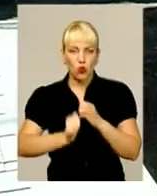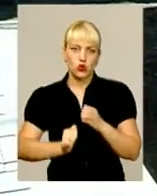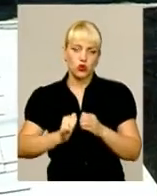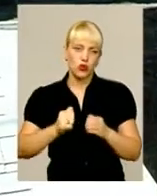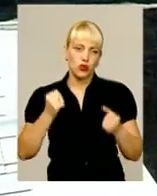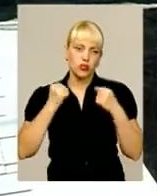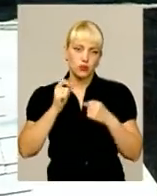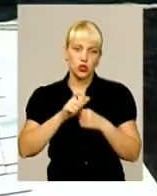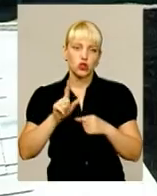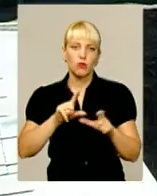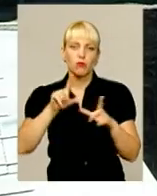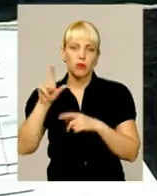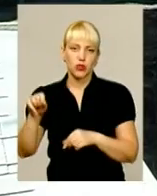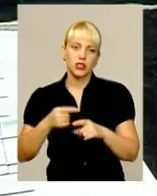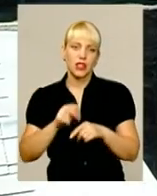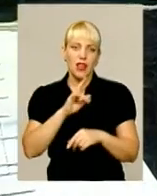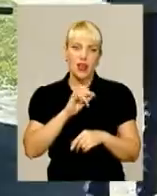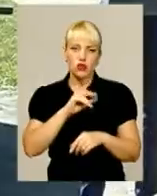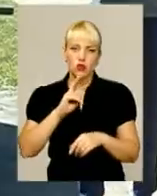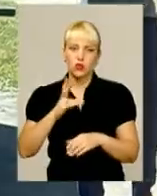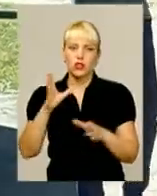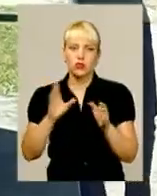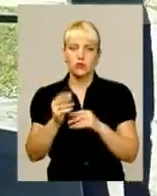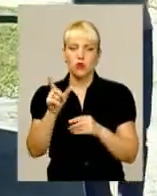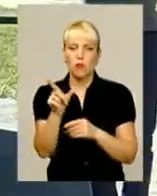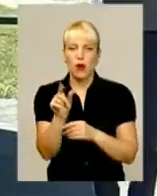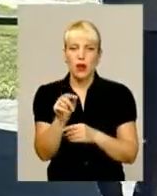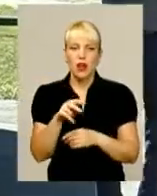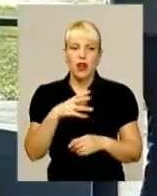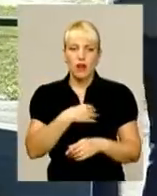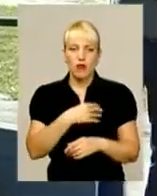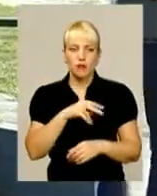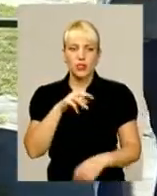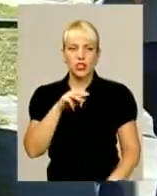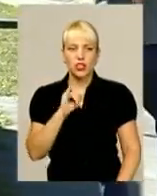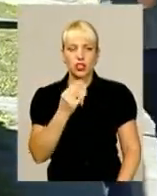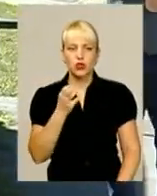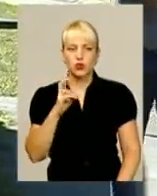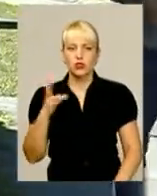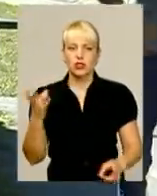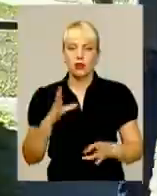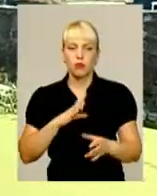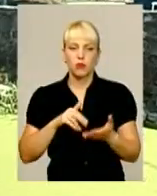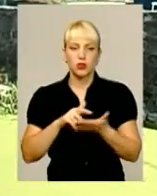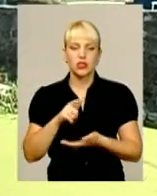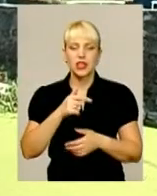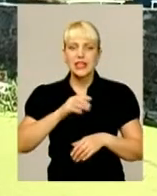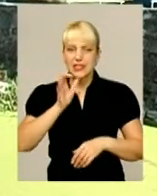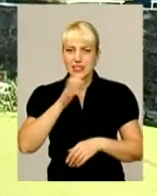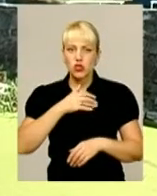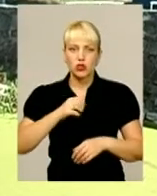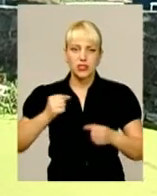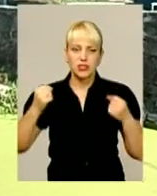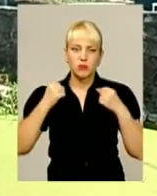Олімпійські ігри до Бразилії, Дмитру Янчуку разом з його напарником по каноє, львів'янином Тарасом Іщуком, треба було пройти серйозний спортивний